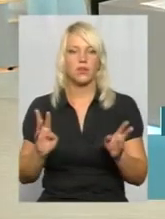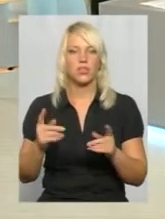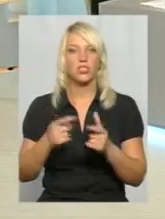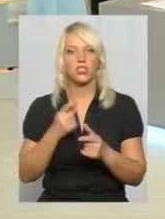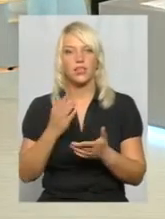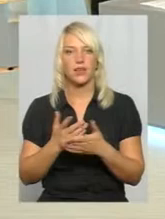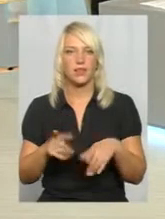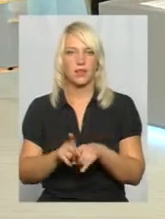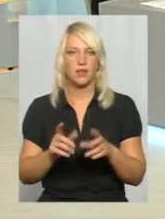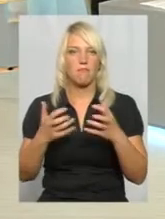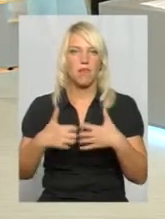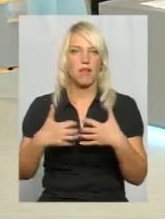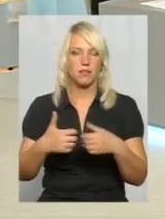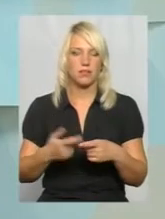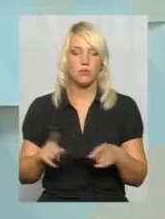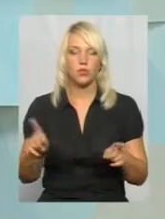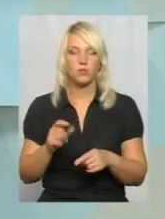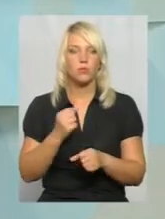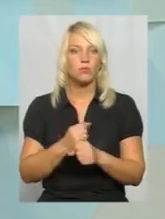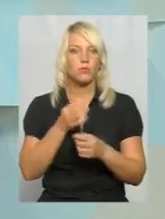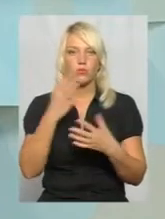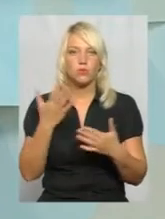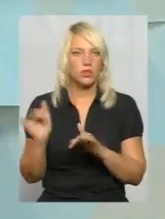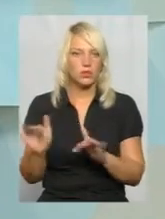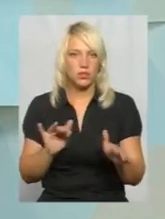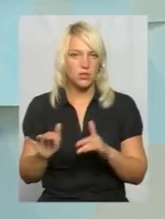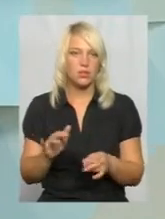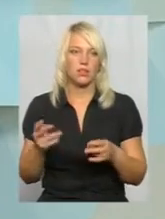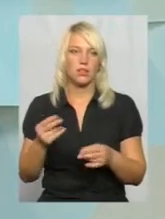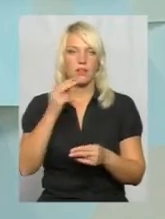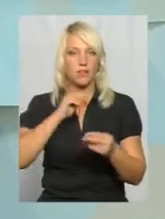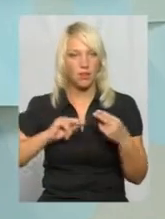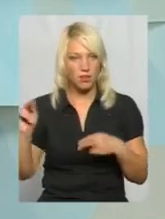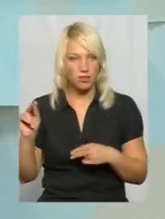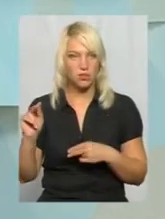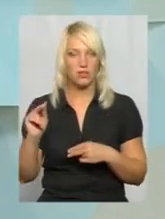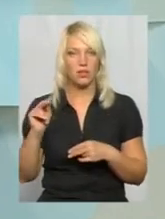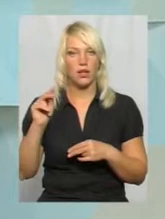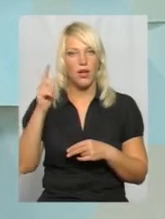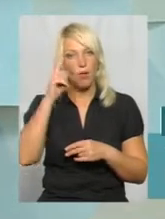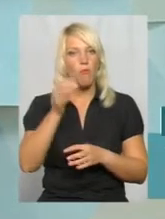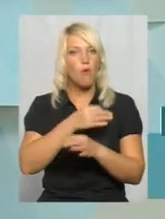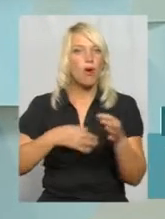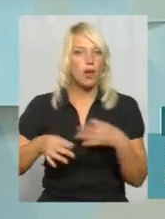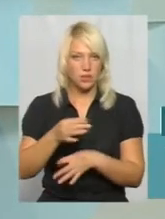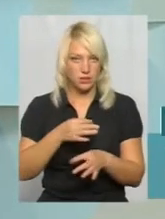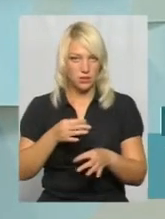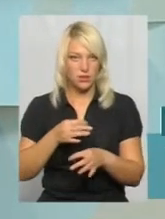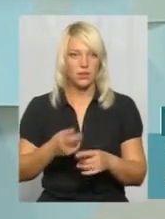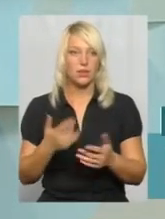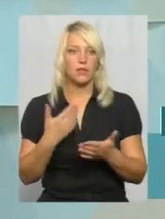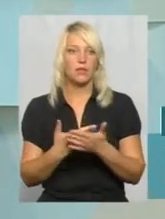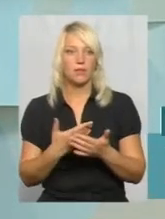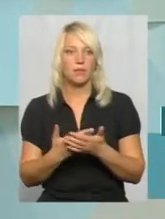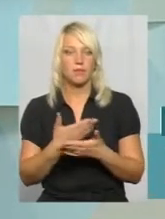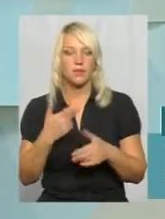тим, як чиняти будь-які дії, звичайно ж, краще порадитись. Ми завжди